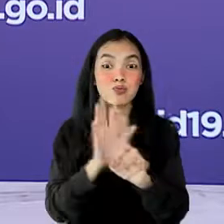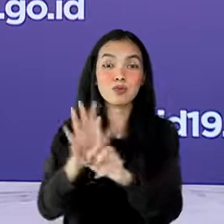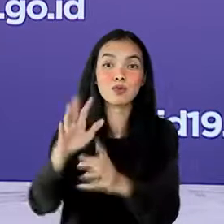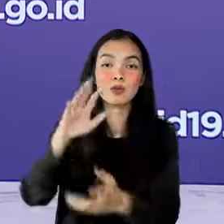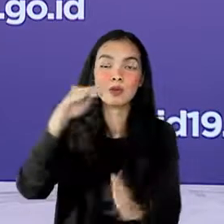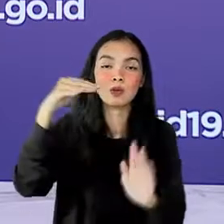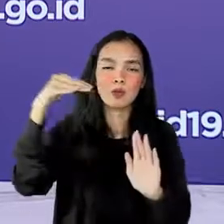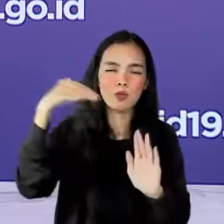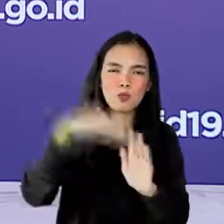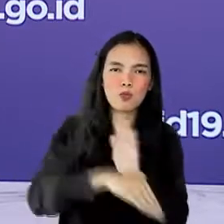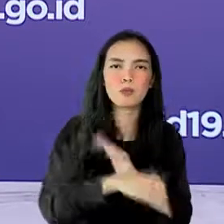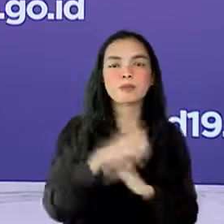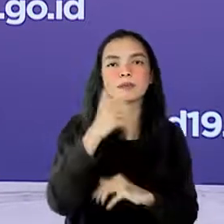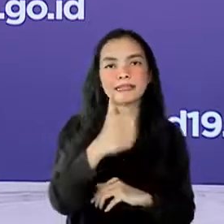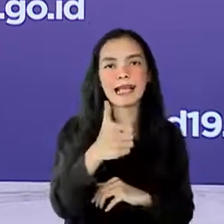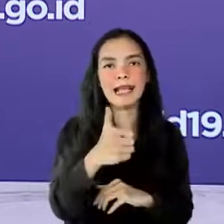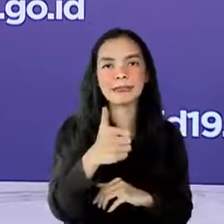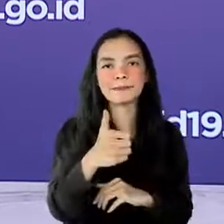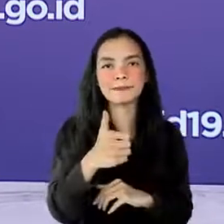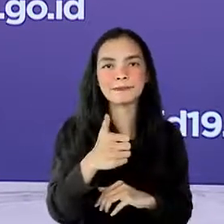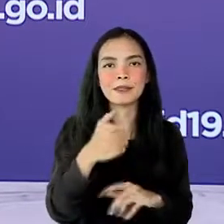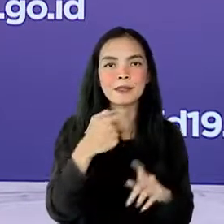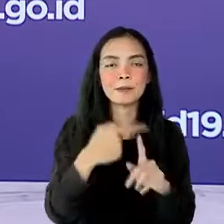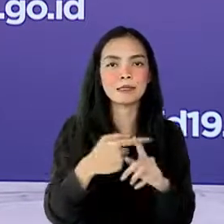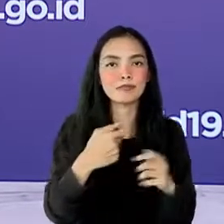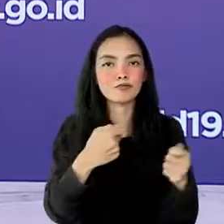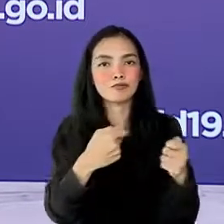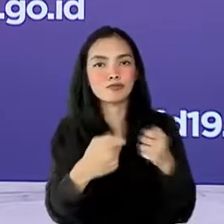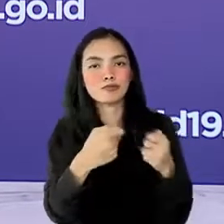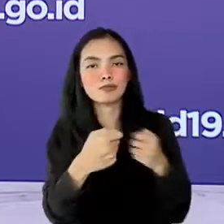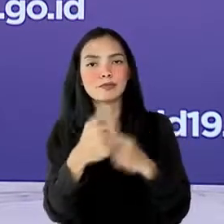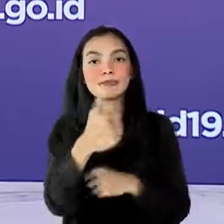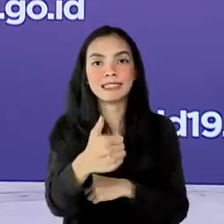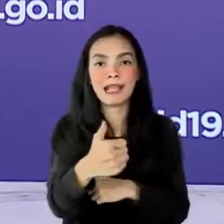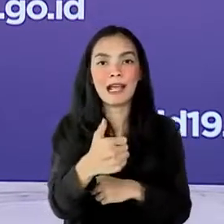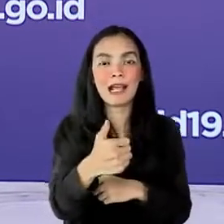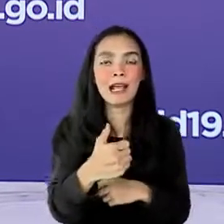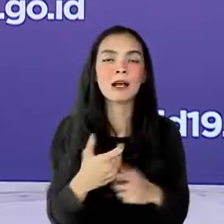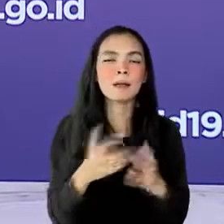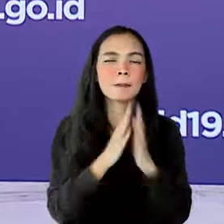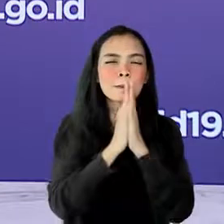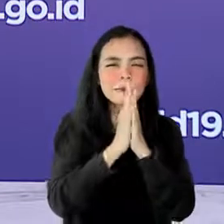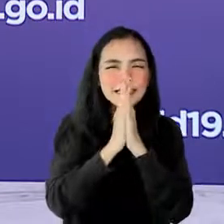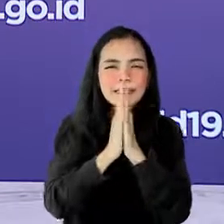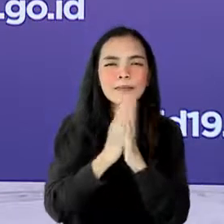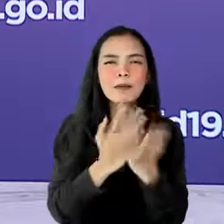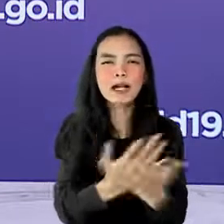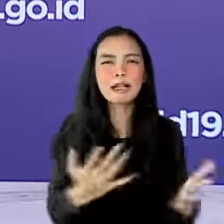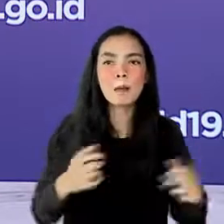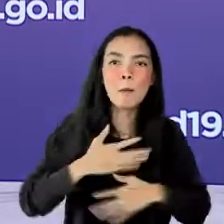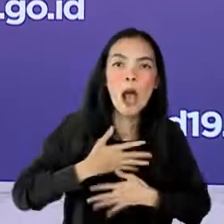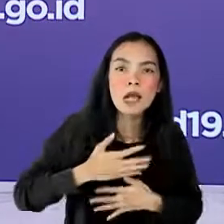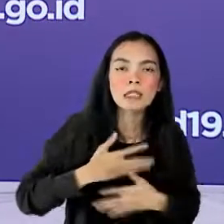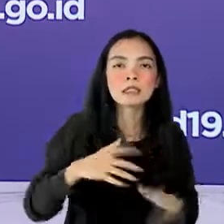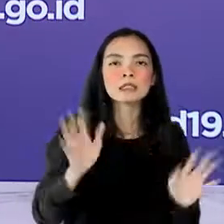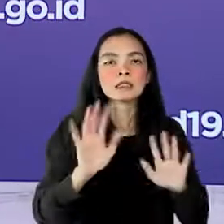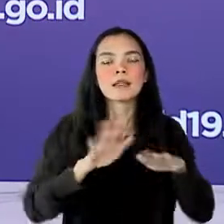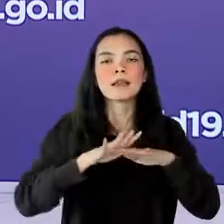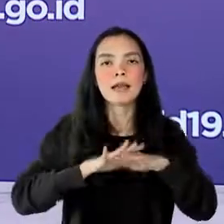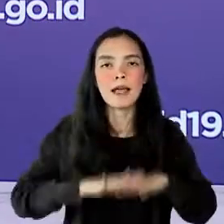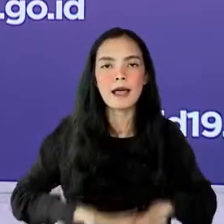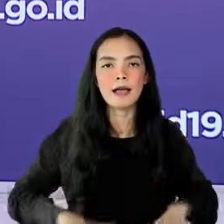ini dapat segera melandai dan terkendali dimohon agar masyarakat tidak panik dan tetap tenang